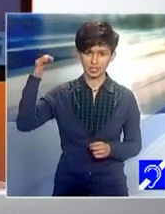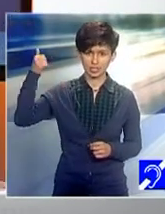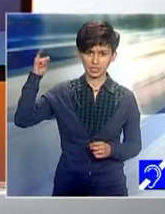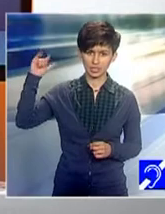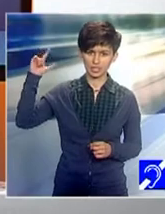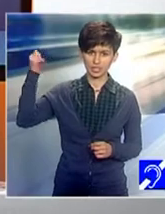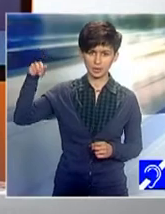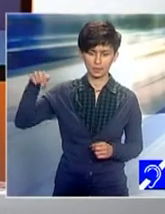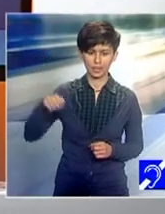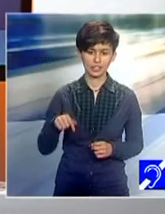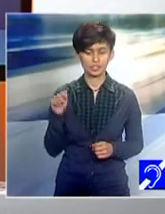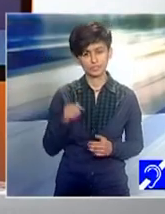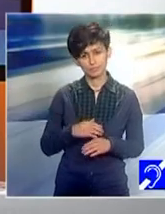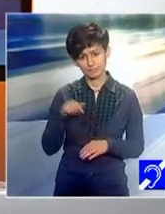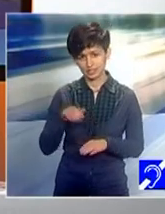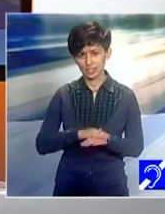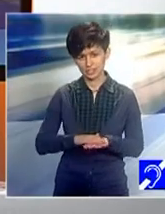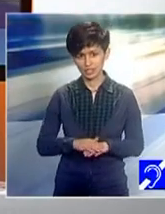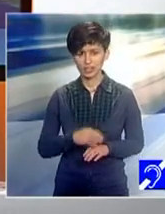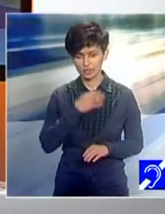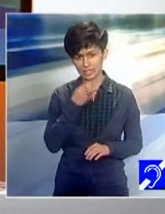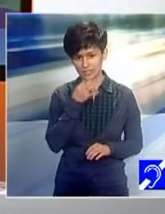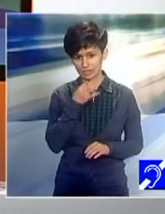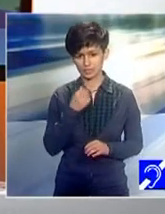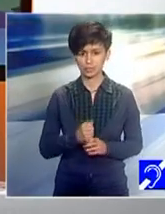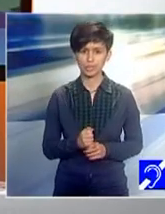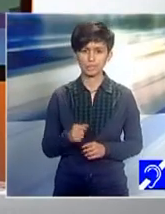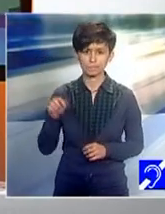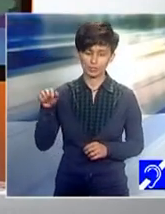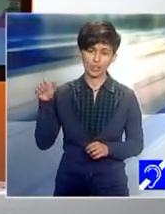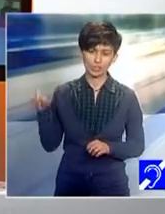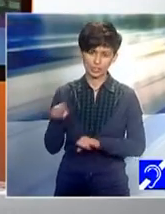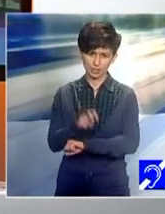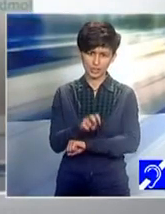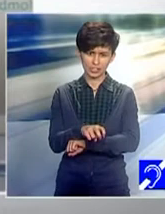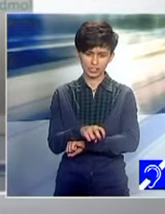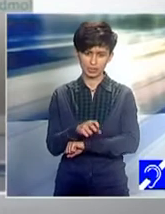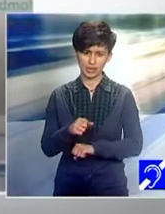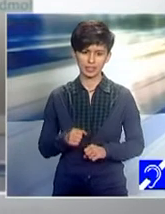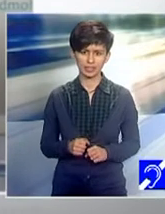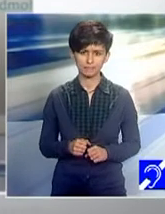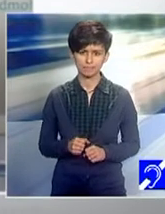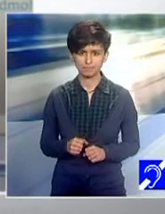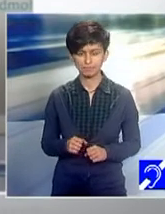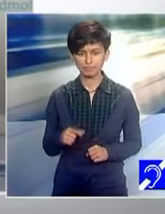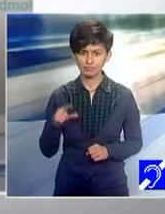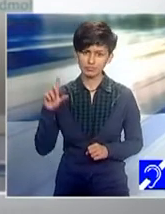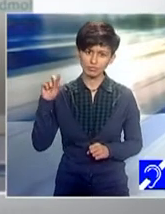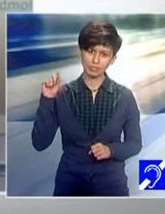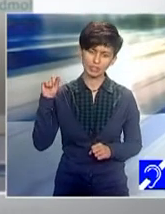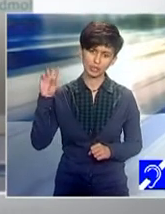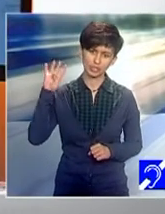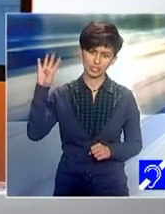rog să îmi spui tu, aș fi fost una dintre participante, sunteți șase pentru participanți, din cei 24 în total care au fost